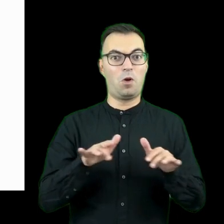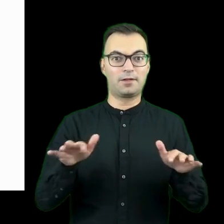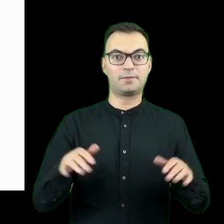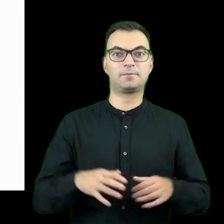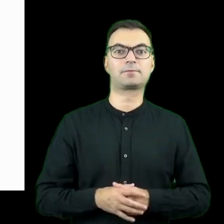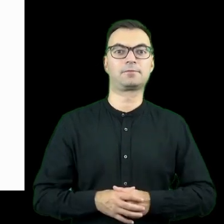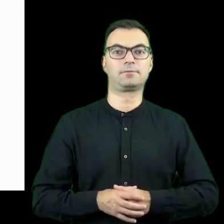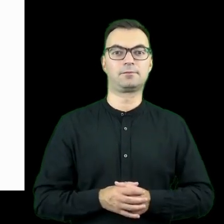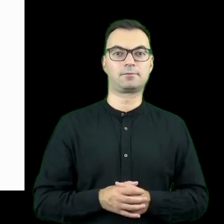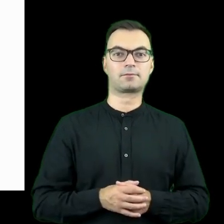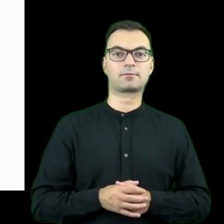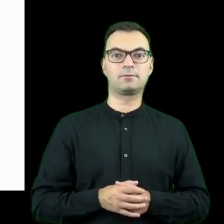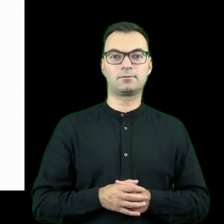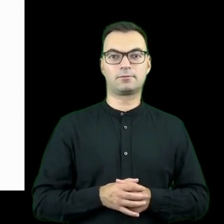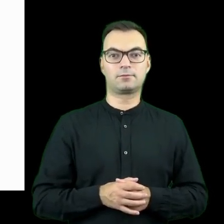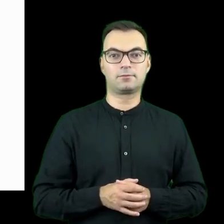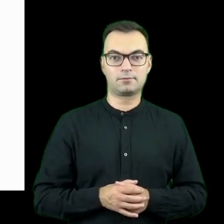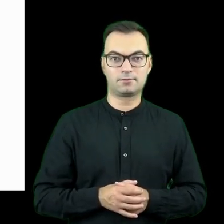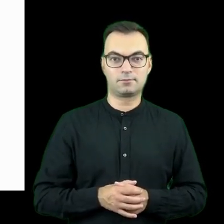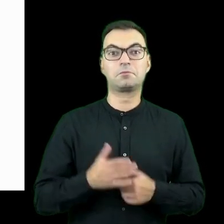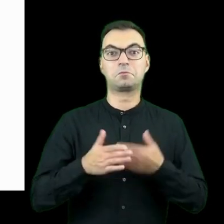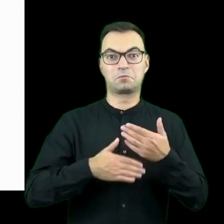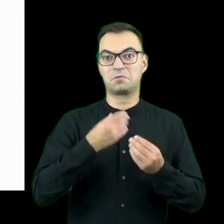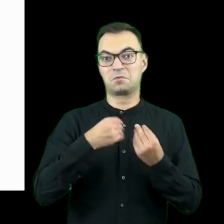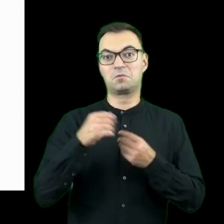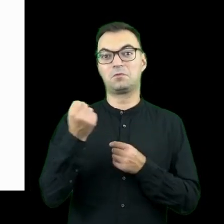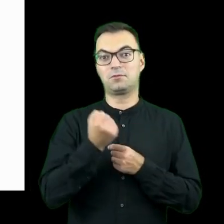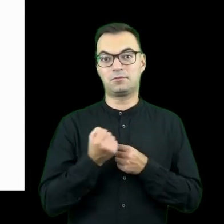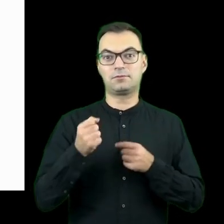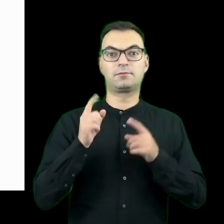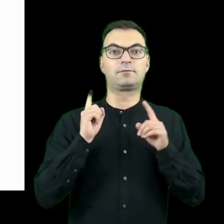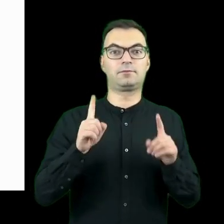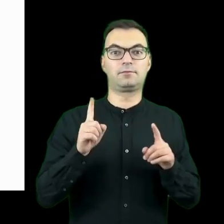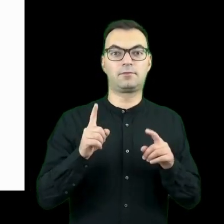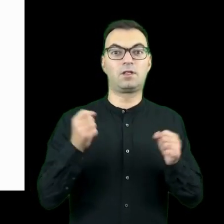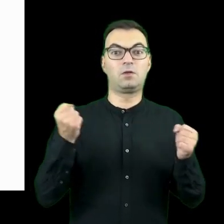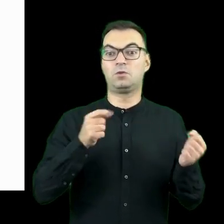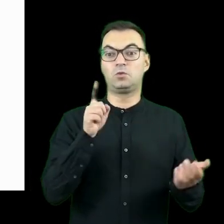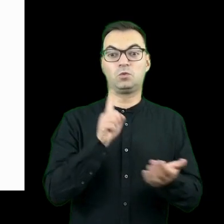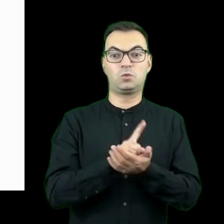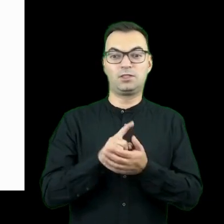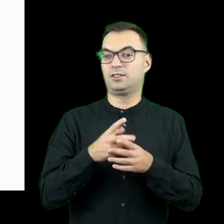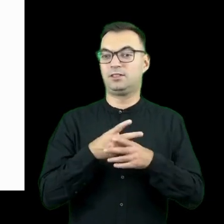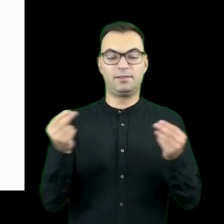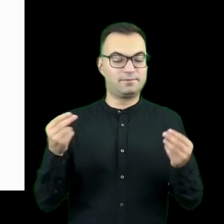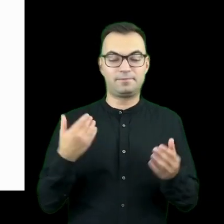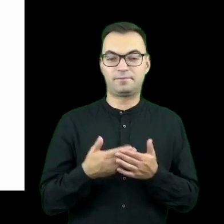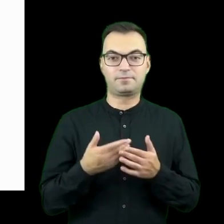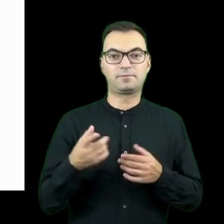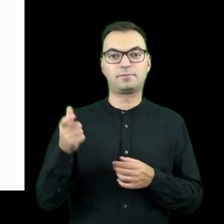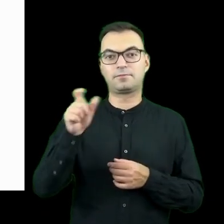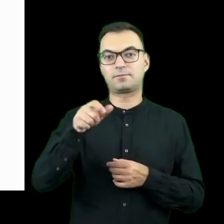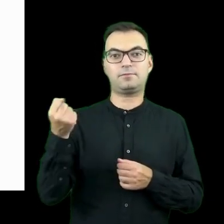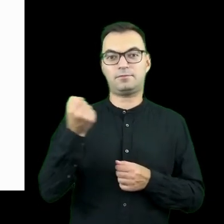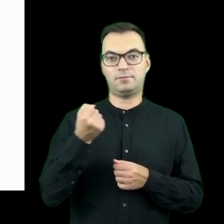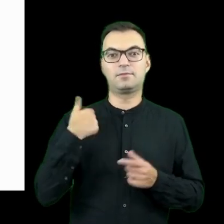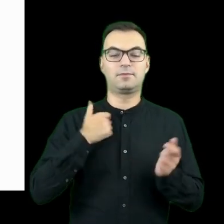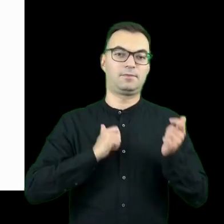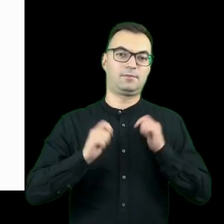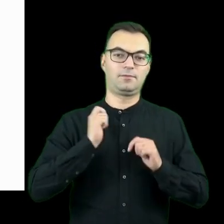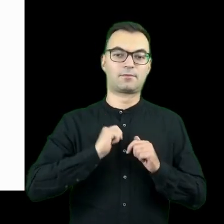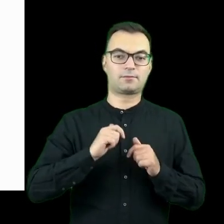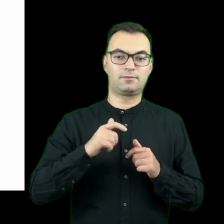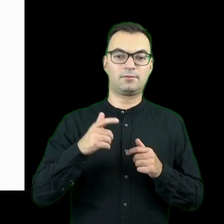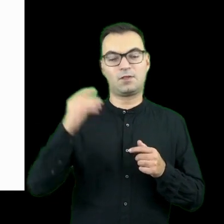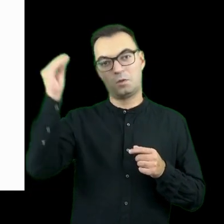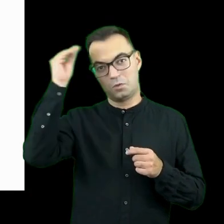popularna, zaczęła być używana, natomiast nie okazała się sukcesem, dlatego, że użytkownicy byli zadowoleni z tego,